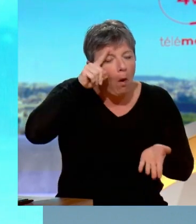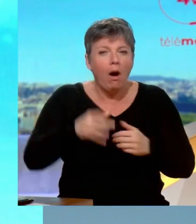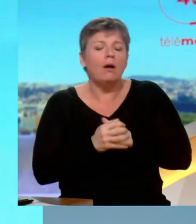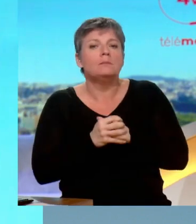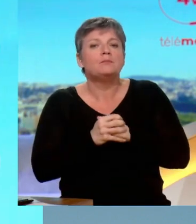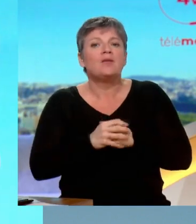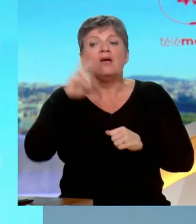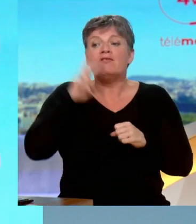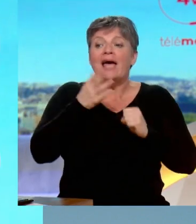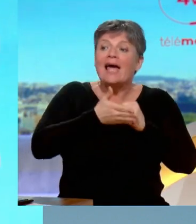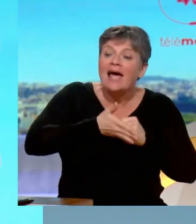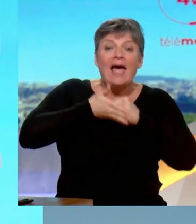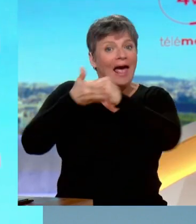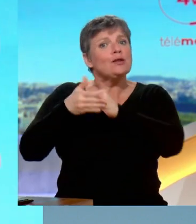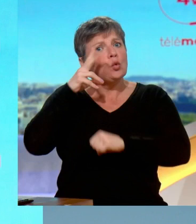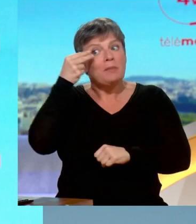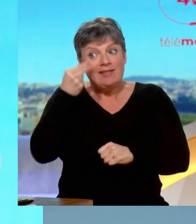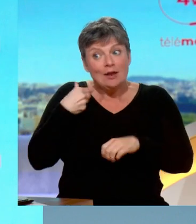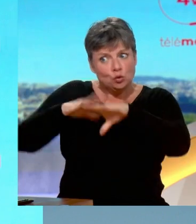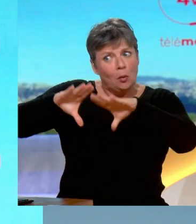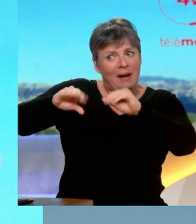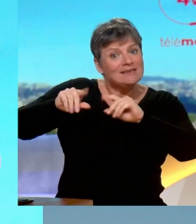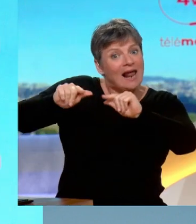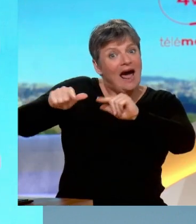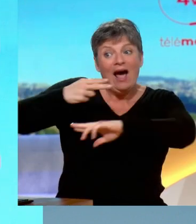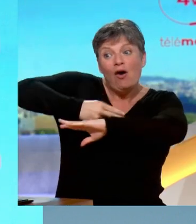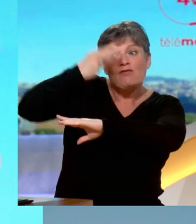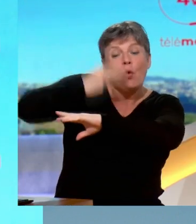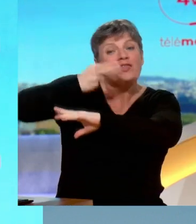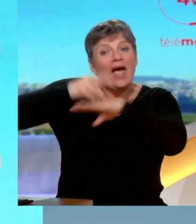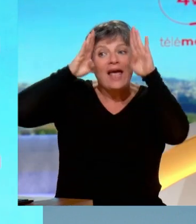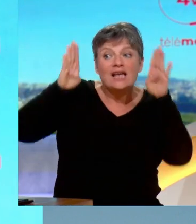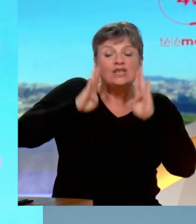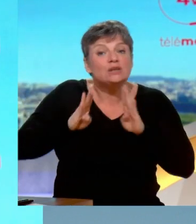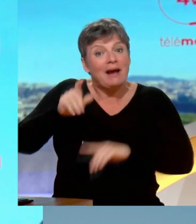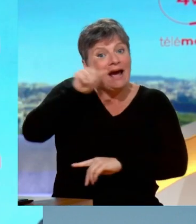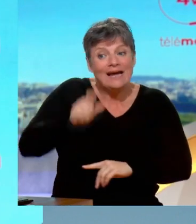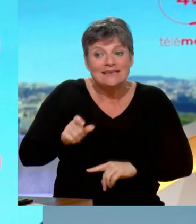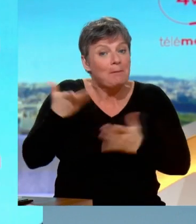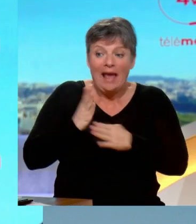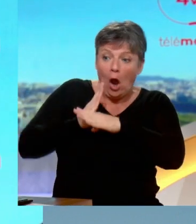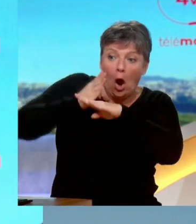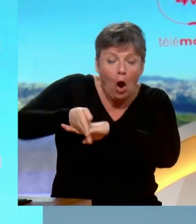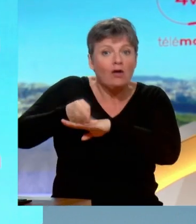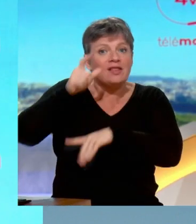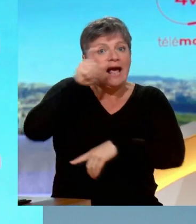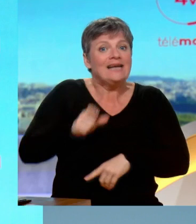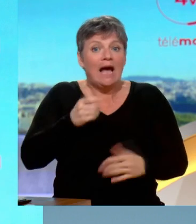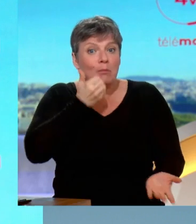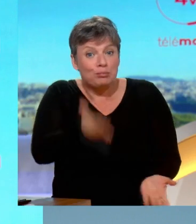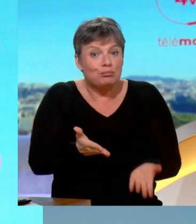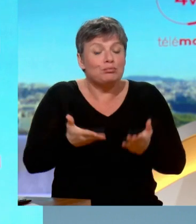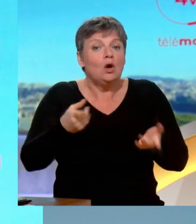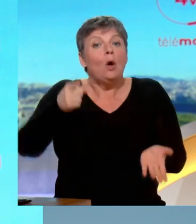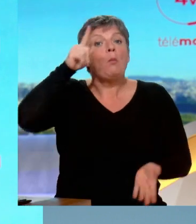Alors l'aide humanitaire, elle est sur place, elle est à la frontière entre l'Egypte et Gaza, mais elle n'arrive pas à entrer à Gaza. Pourquoi ? Pour deux